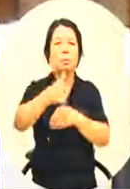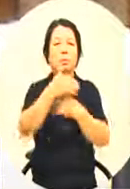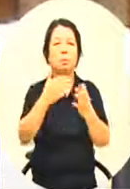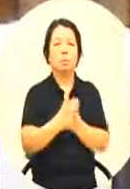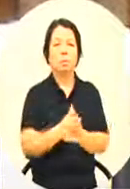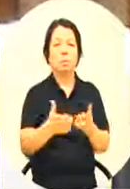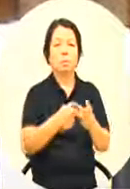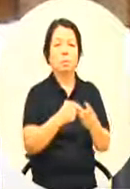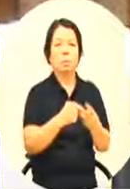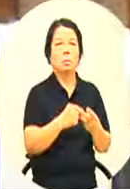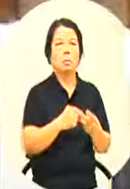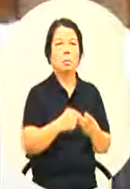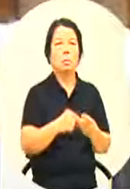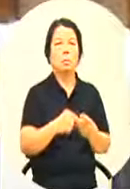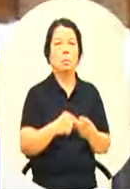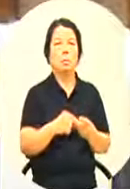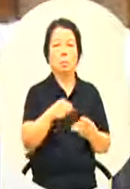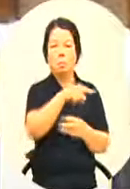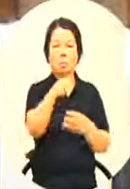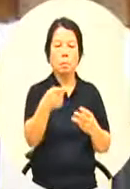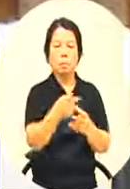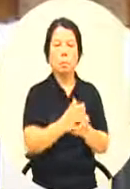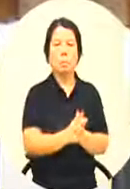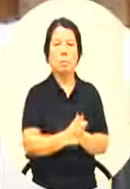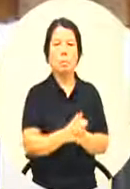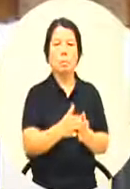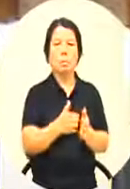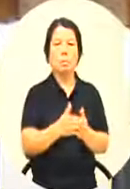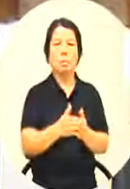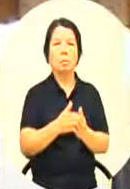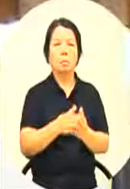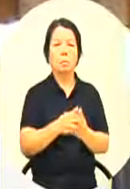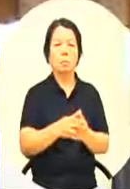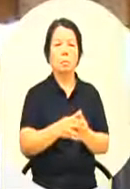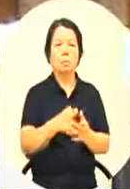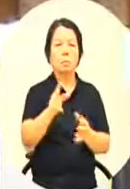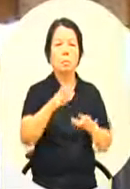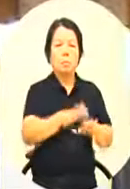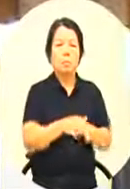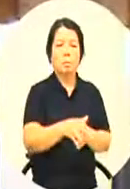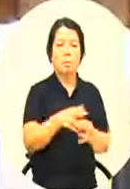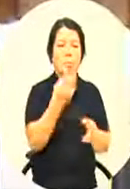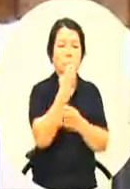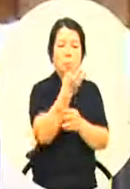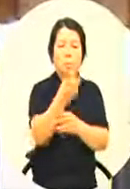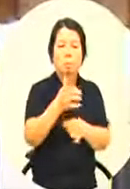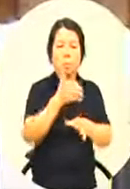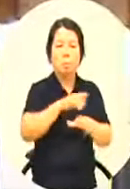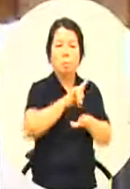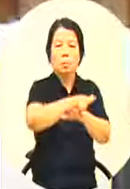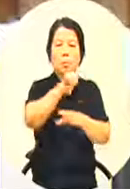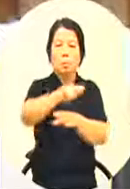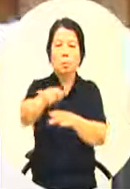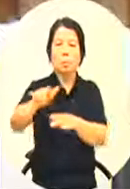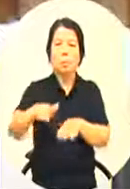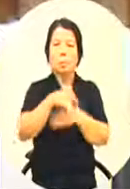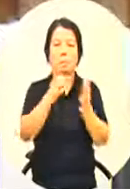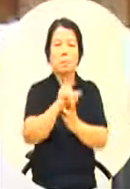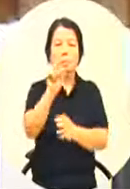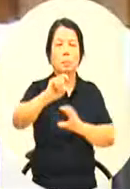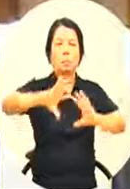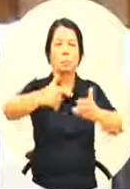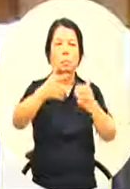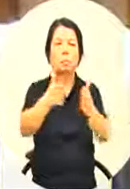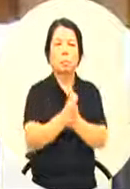近平还有总理李克强他们已经骗反过东协十国以美国欧巴马来讲他每年都